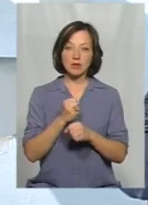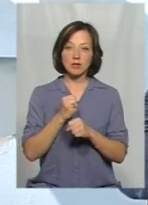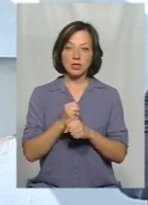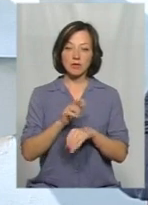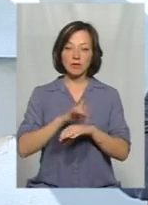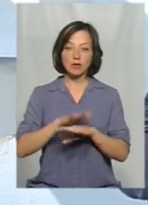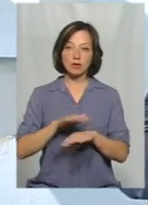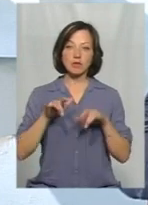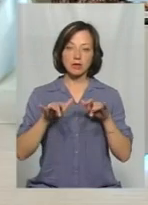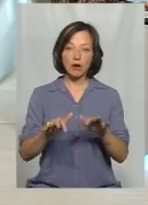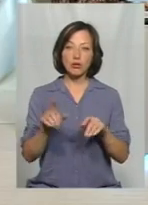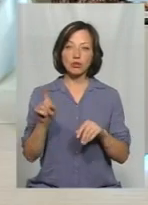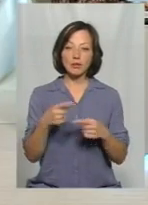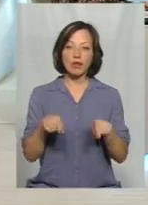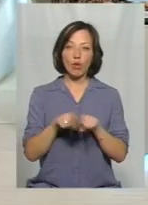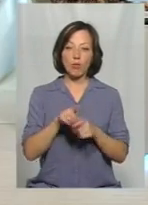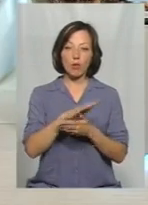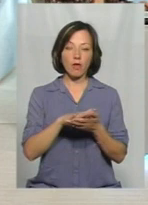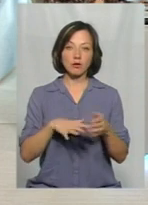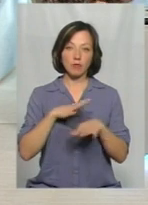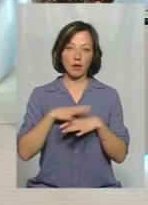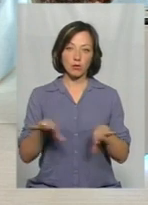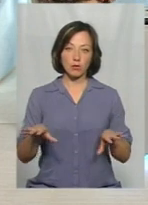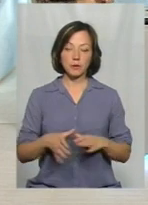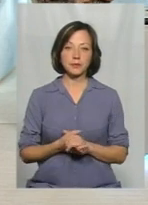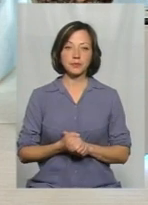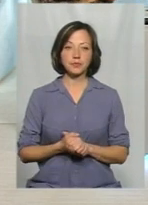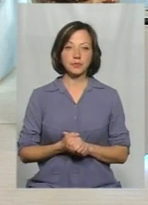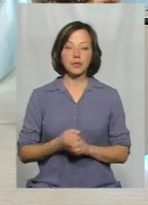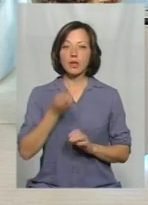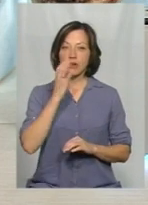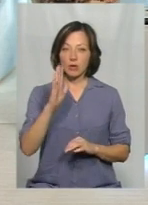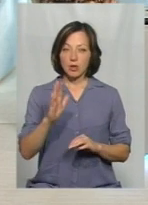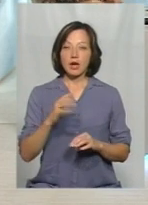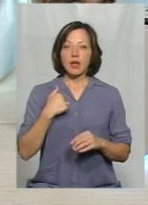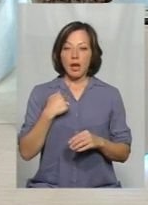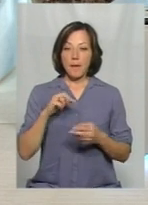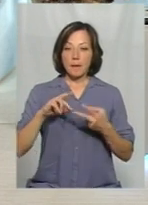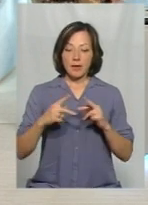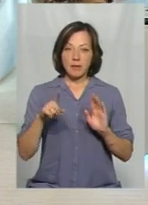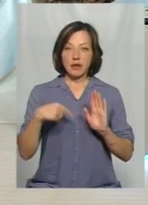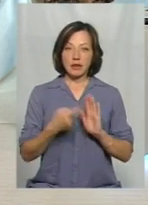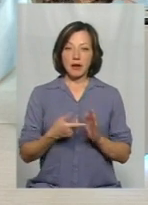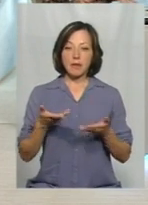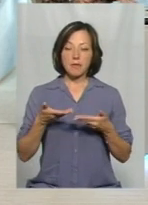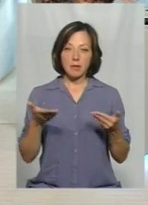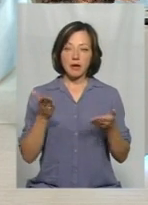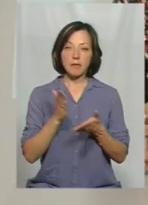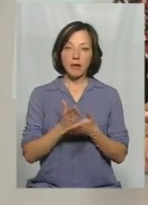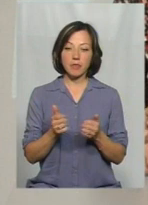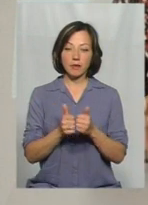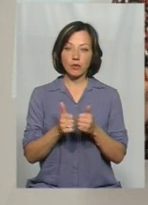вичерпних заходів, щоб такого в подальшому не відбувалося. Добре, я перефразую своє питання. От ми маємо навколо цієї